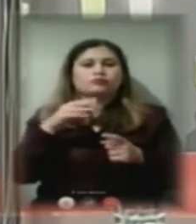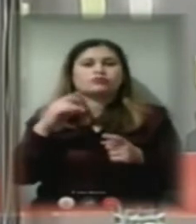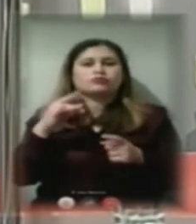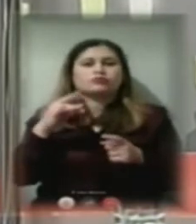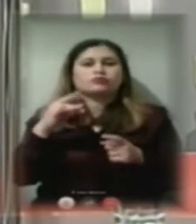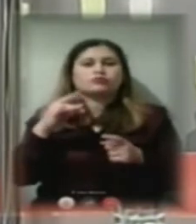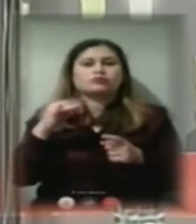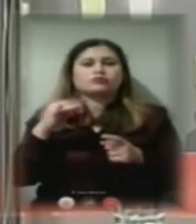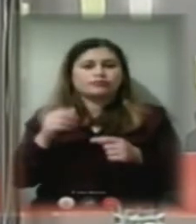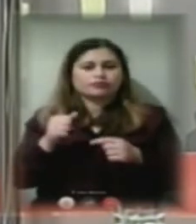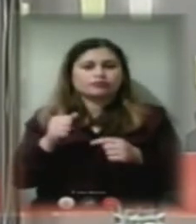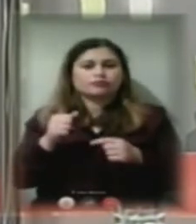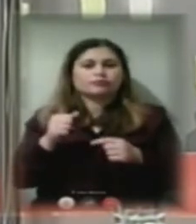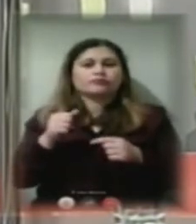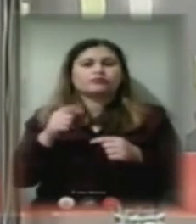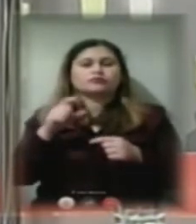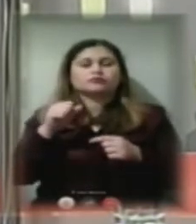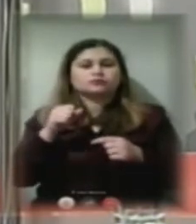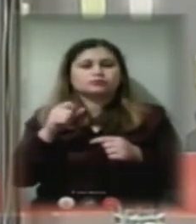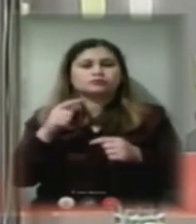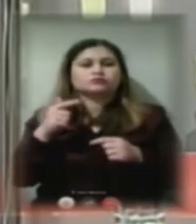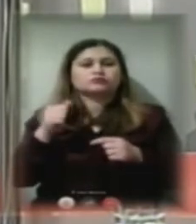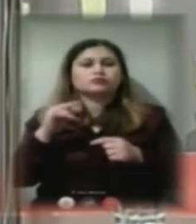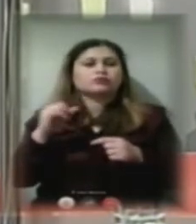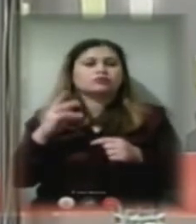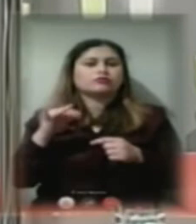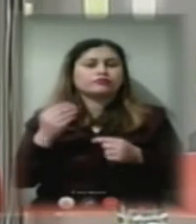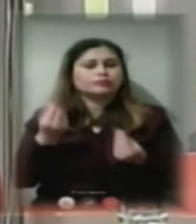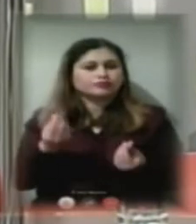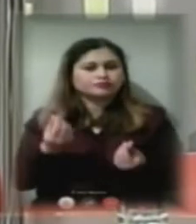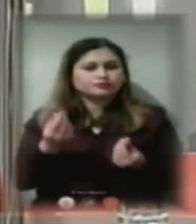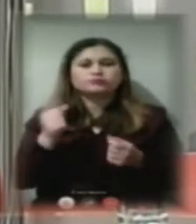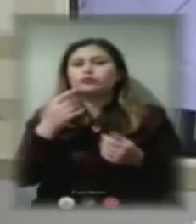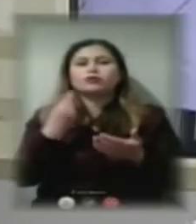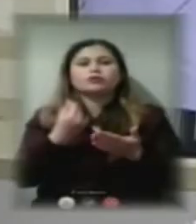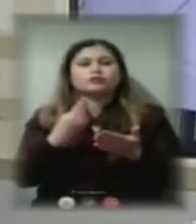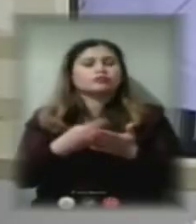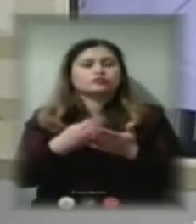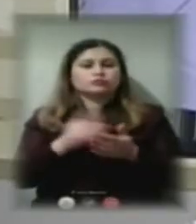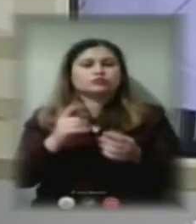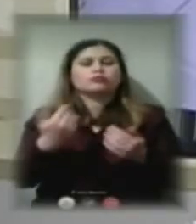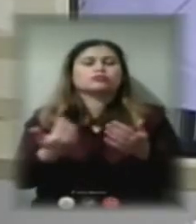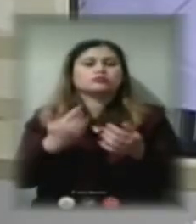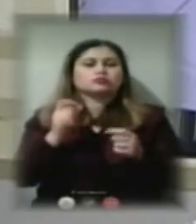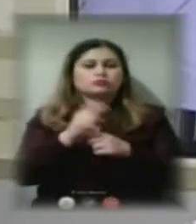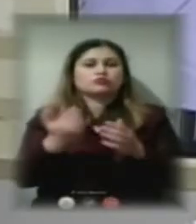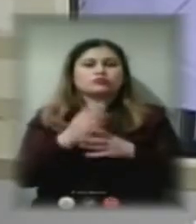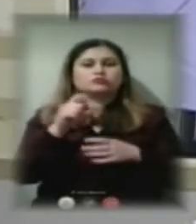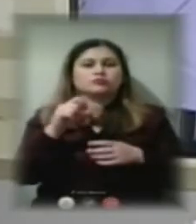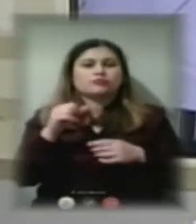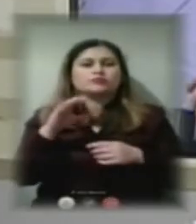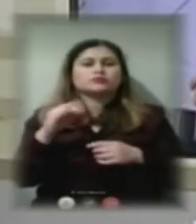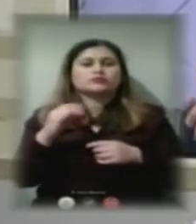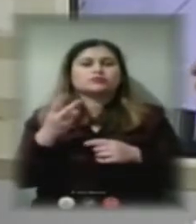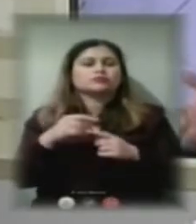доцільно за грантові кошти, не за кошти бюджету, заказати нову схему теплопостачання. І щоб фахівці з